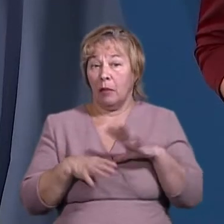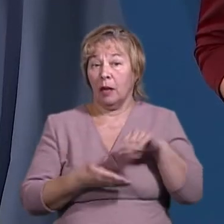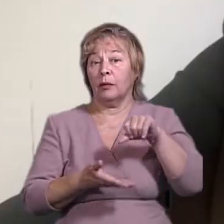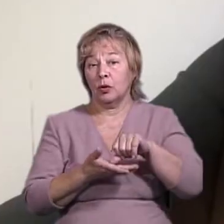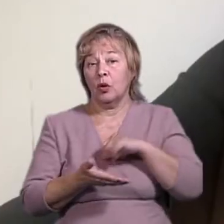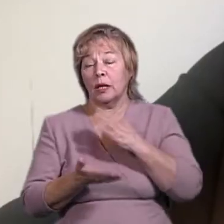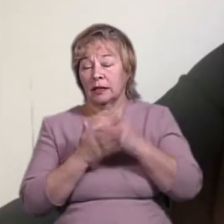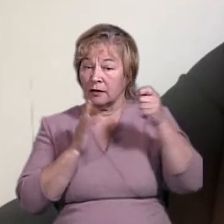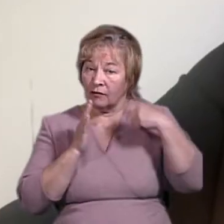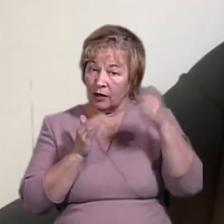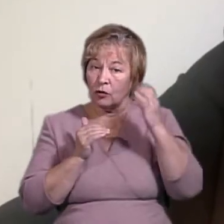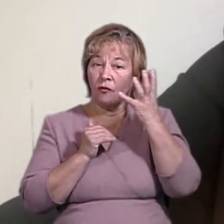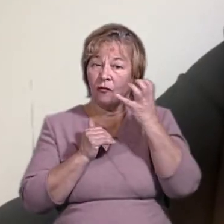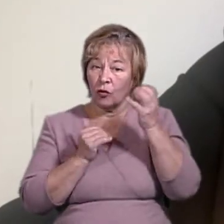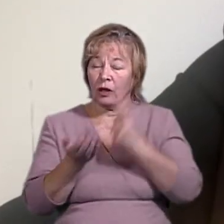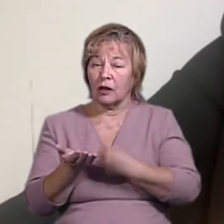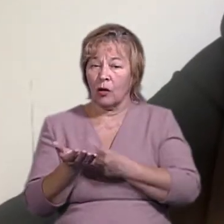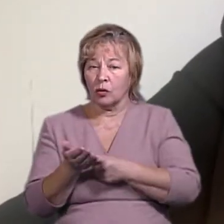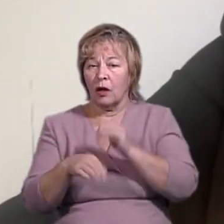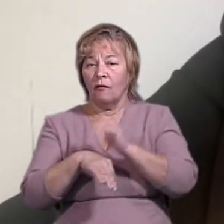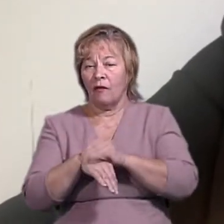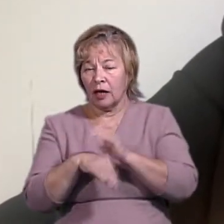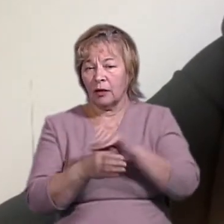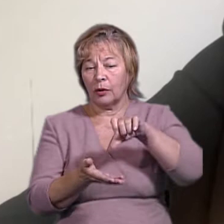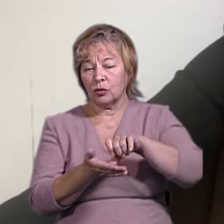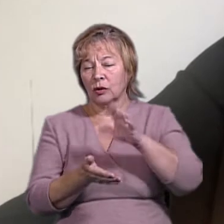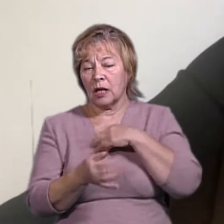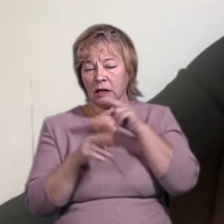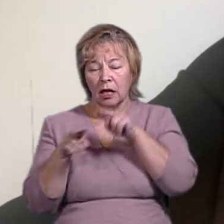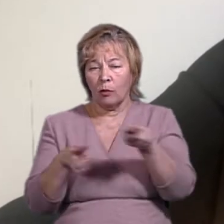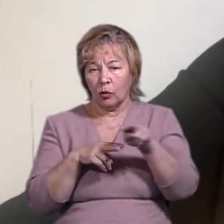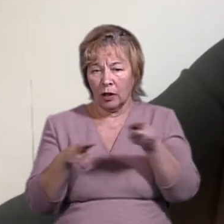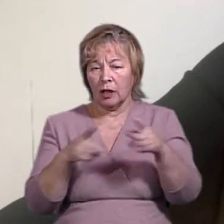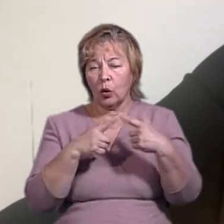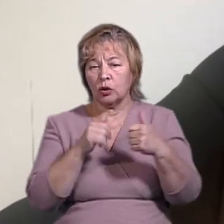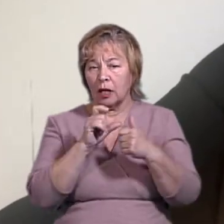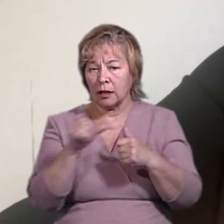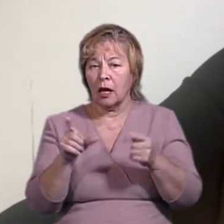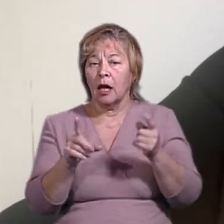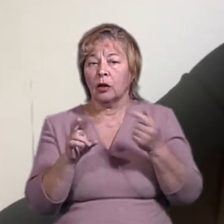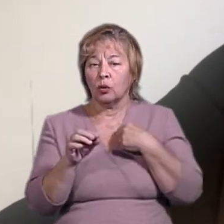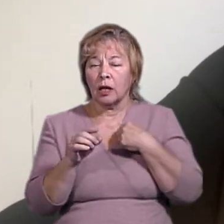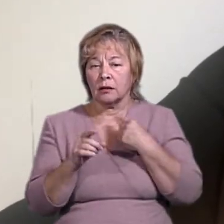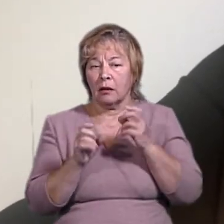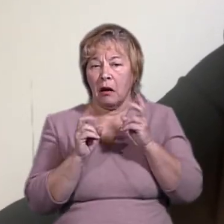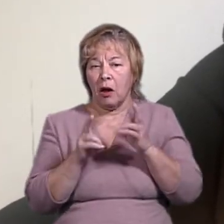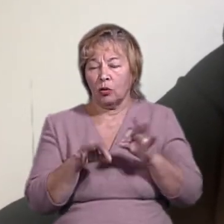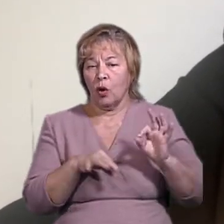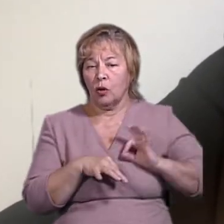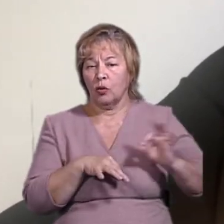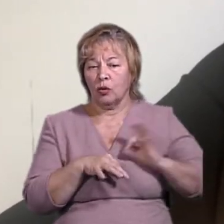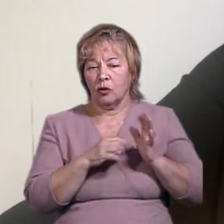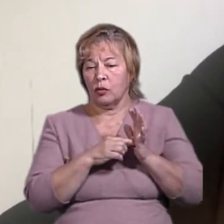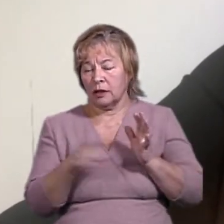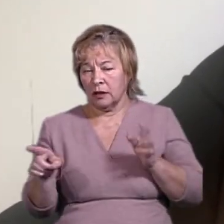нас є відео, фото, докази, факти, присутності наших спострювачів на цих дільницях, але нас відволікають, по суті, від юридичного процесу,